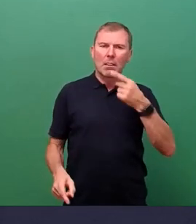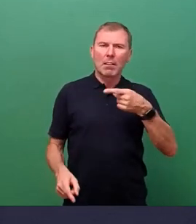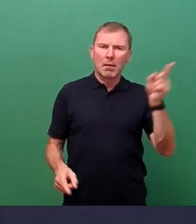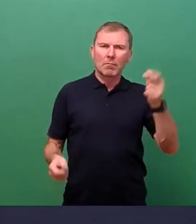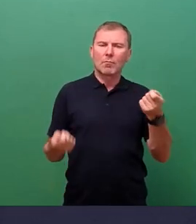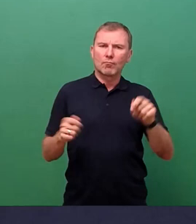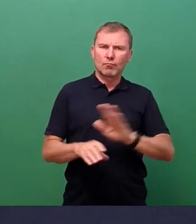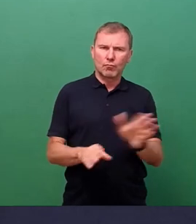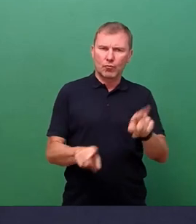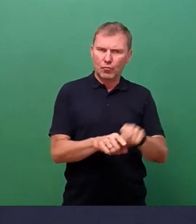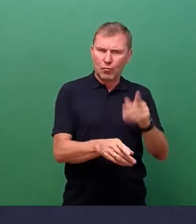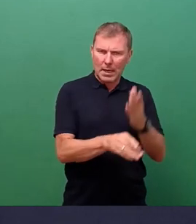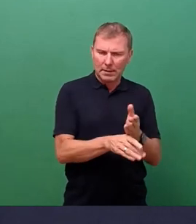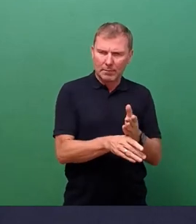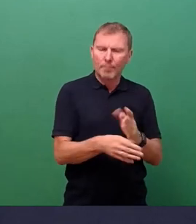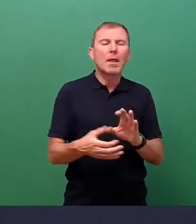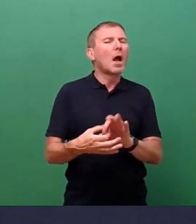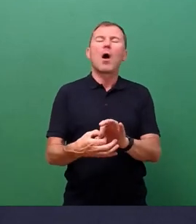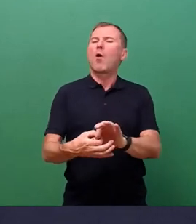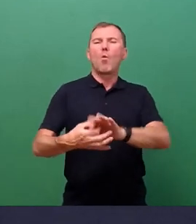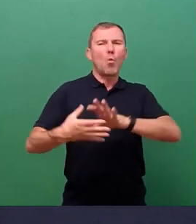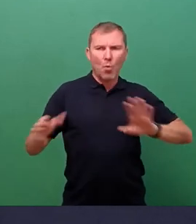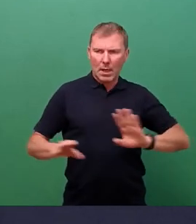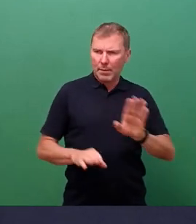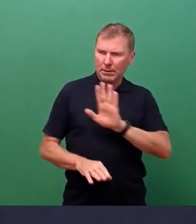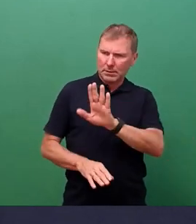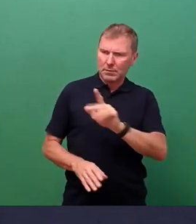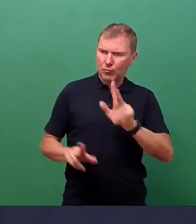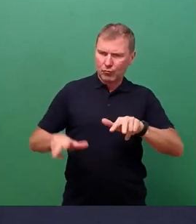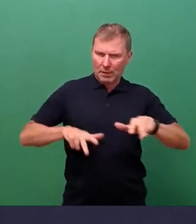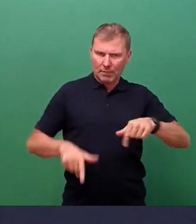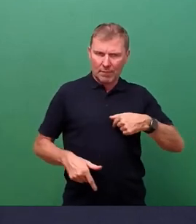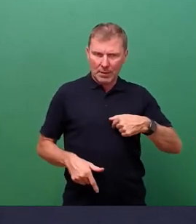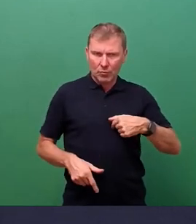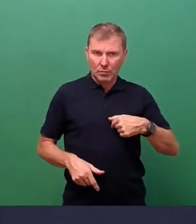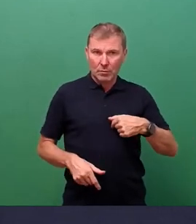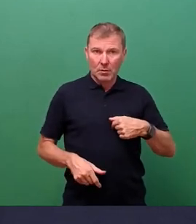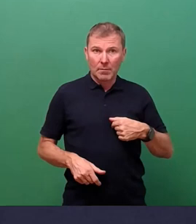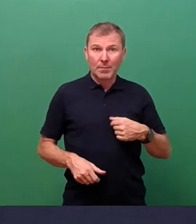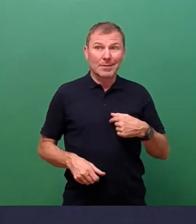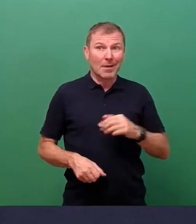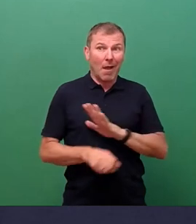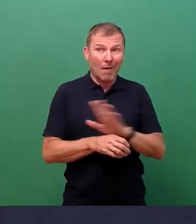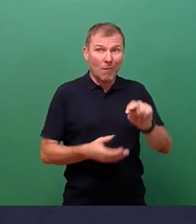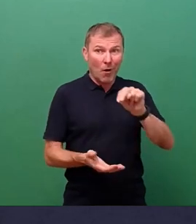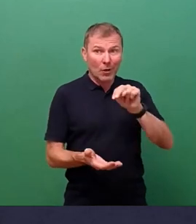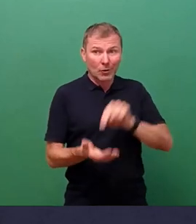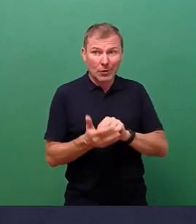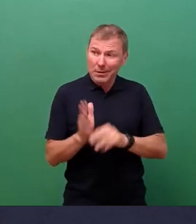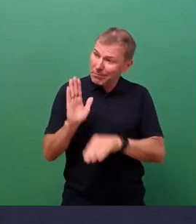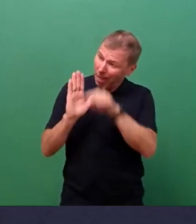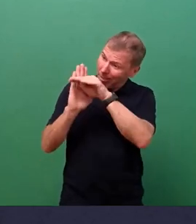Unabhängig davon ist die Stadtverwaltung, und das kann ich Ihnen gar nicht vollständig aufhören, in